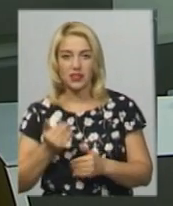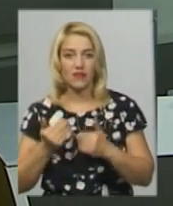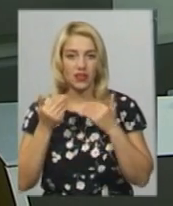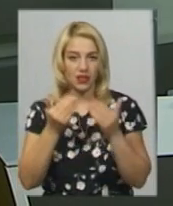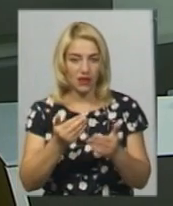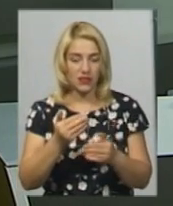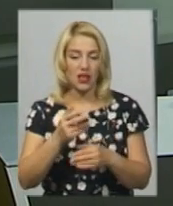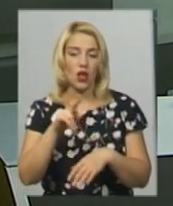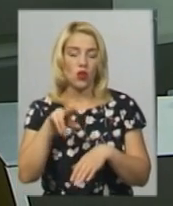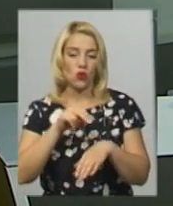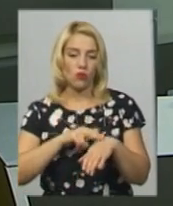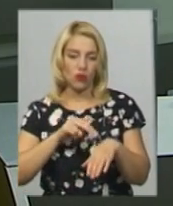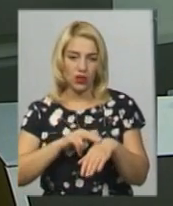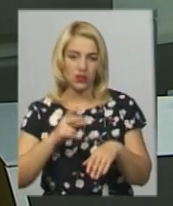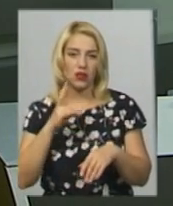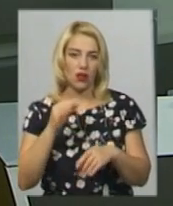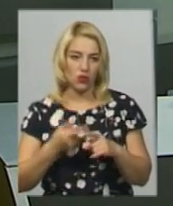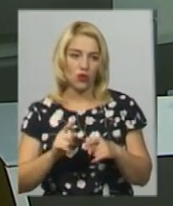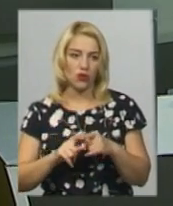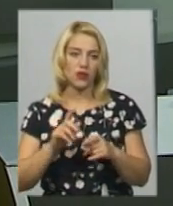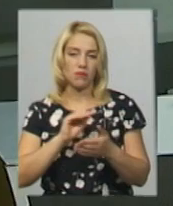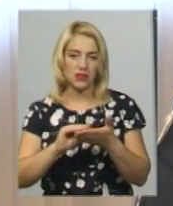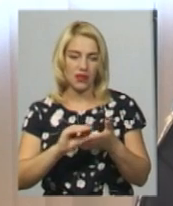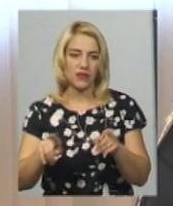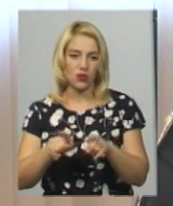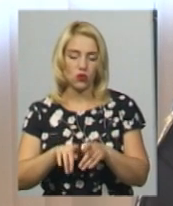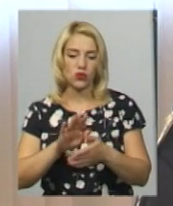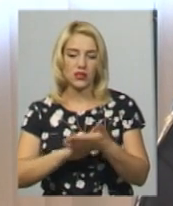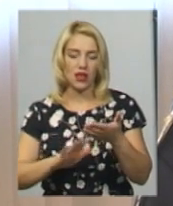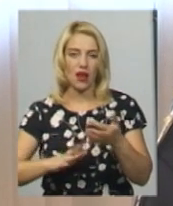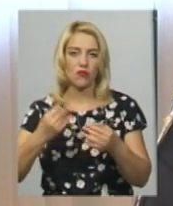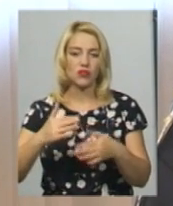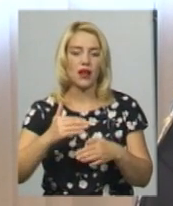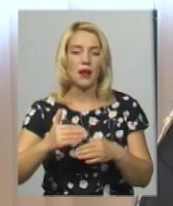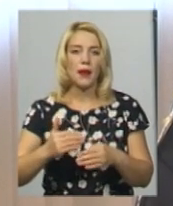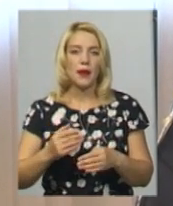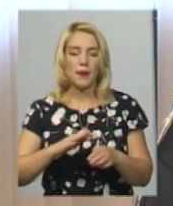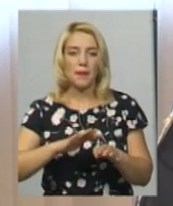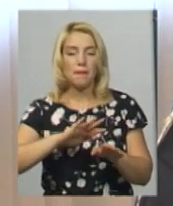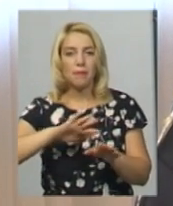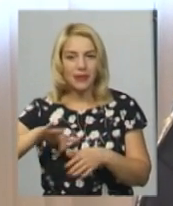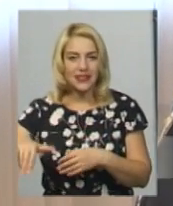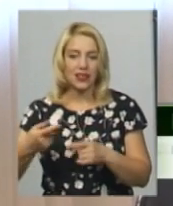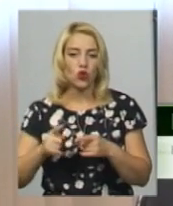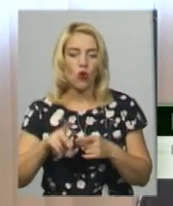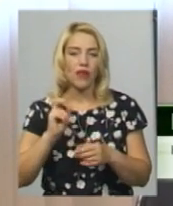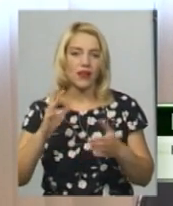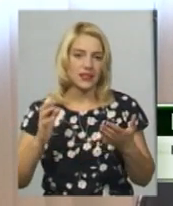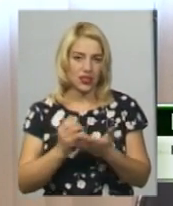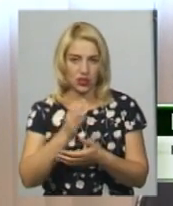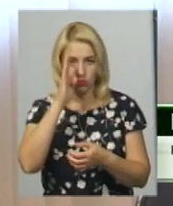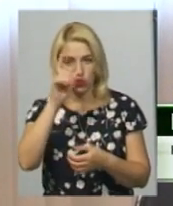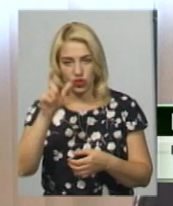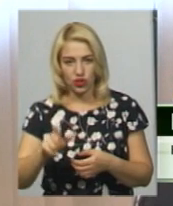після встановлення його особи правоохоронцями. Не хотів він звертатися, але коли ми його знайшли, він дійсно був